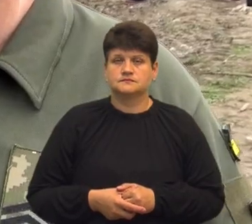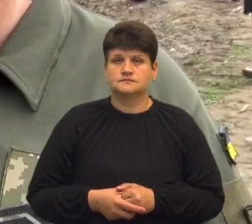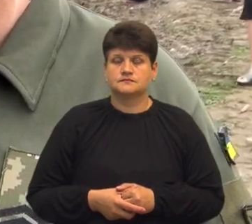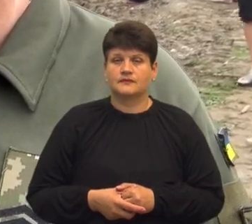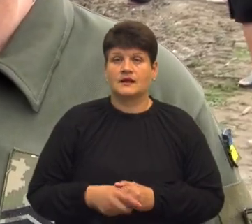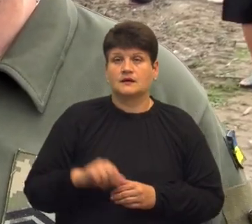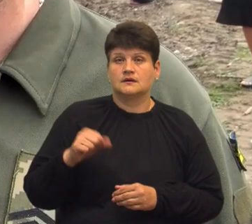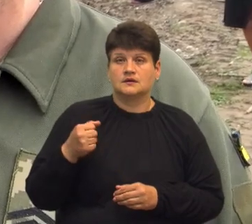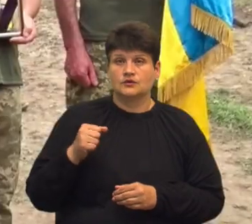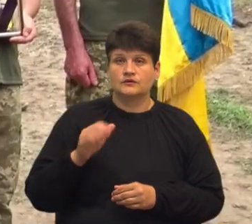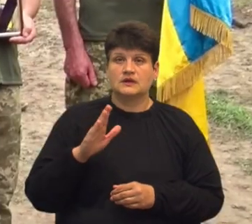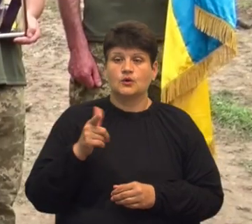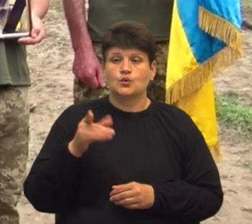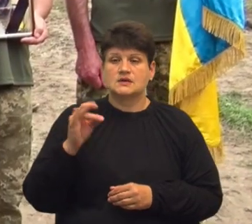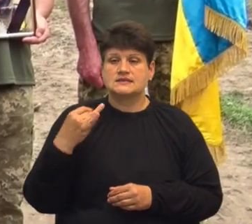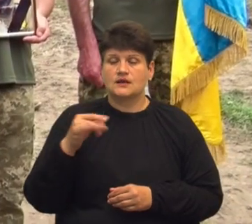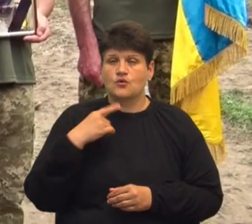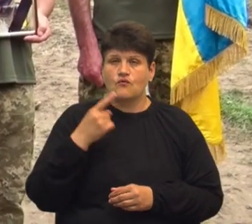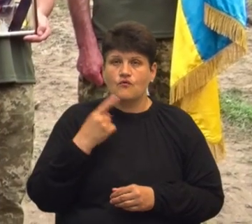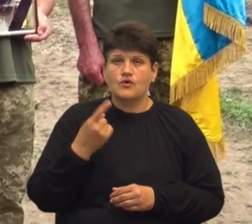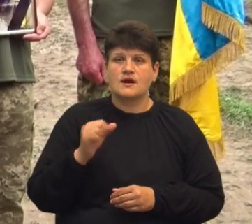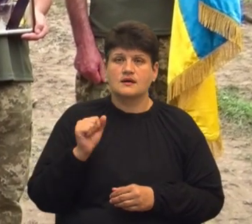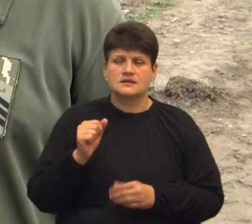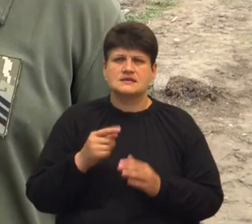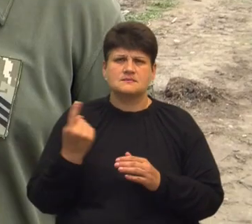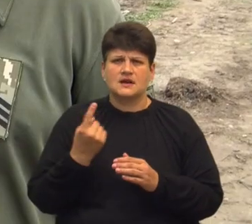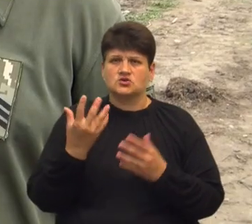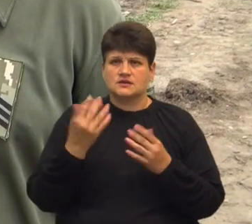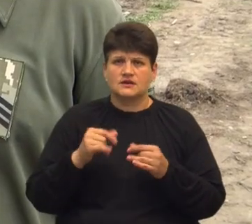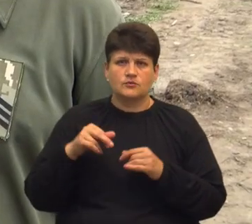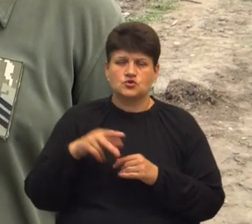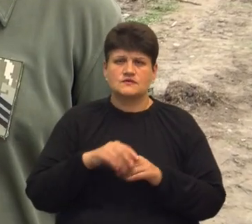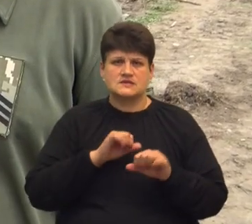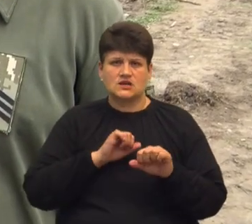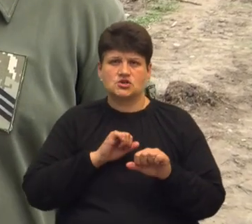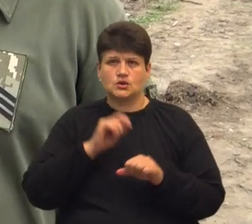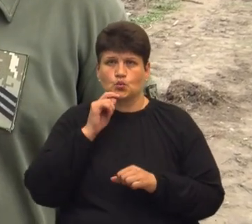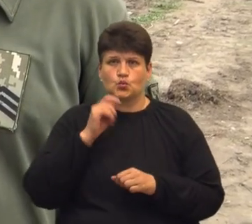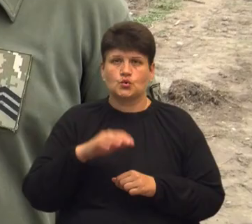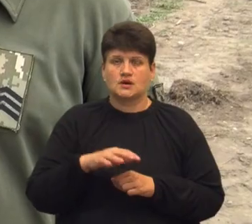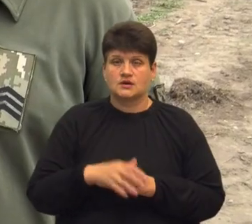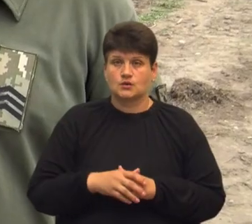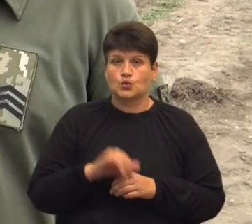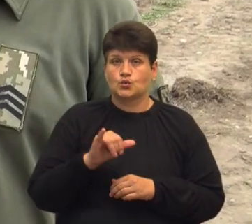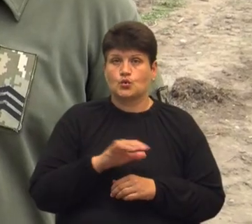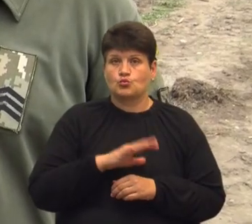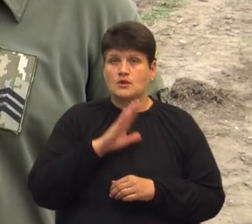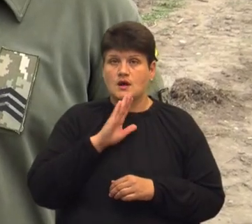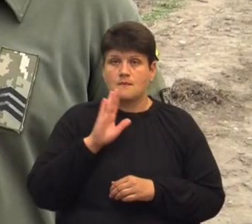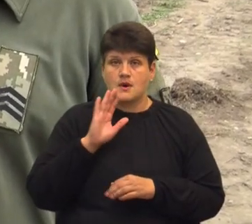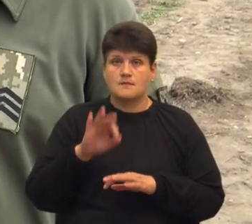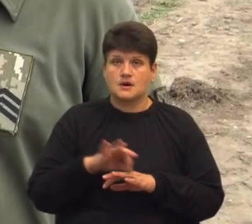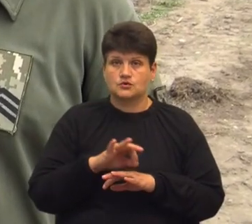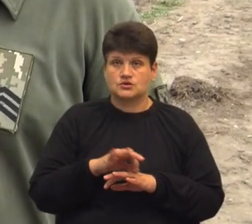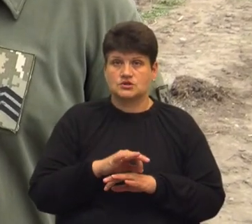Побратим Віталій Гурський каже, Андрій з перших днів повномасштабного вторгнення пішов захищати Україну. В нього була мама, дружина,